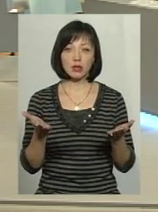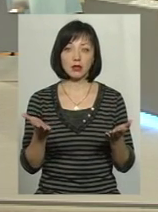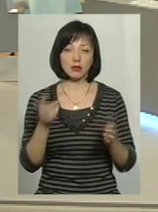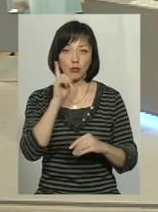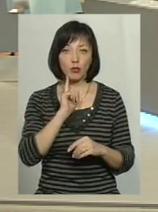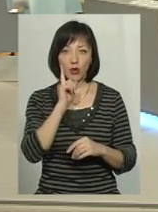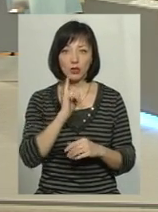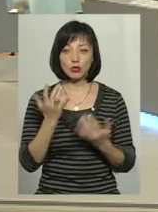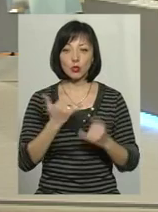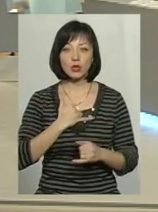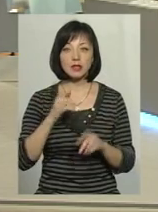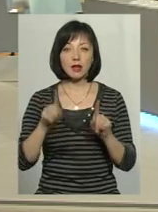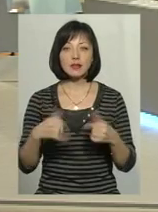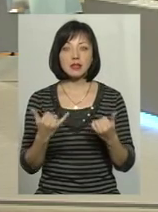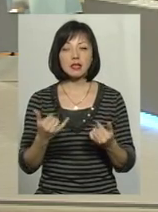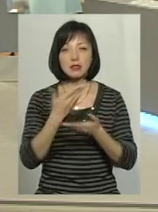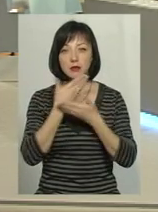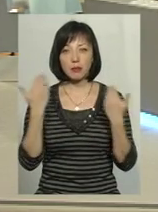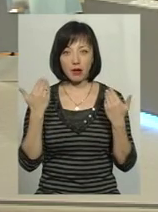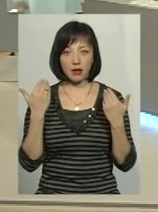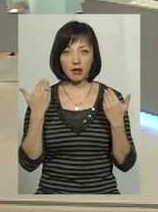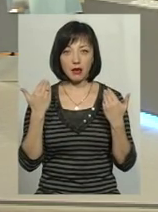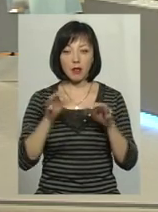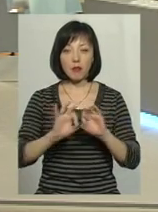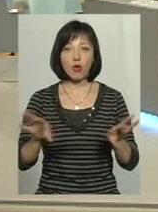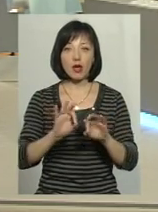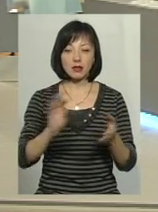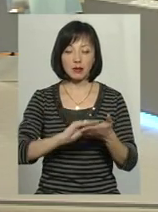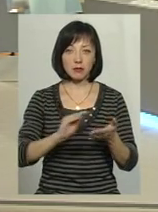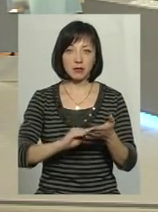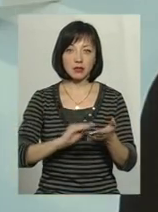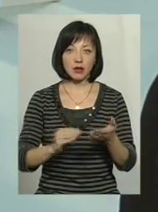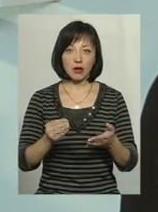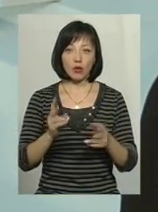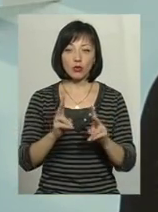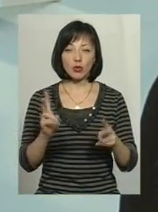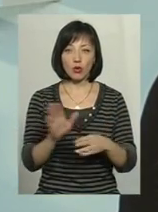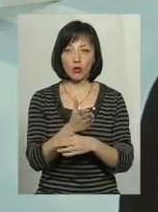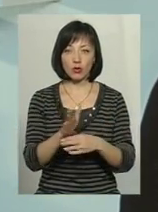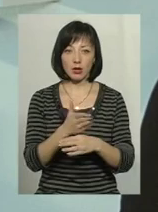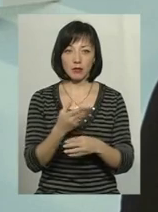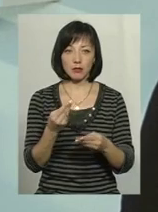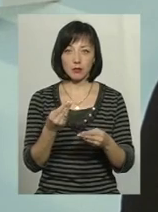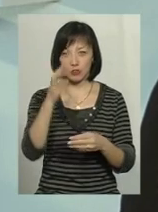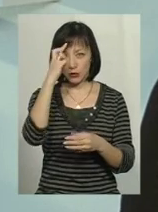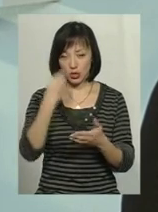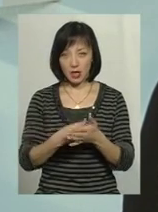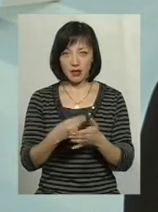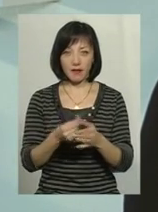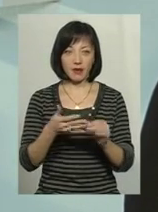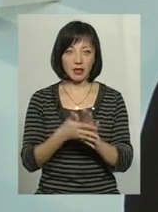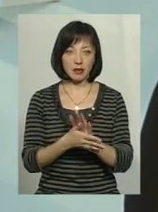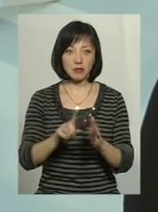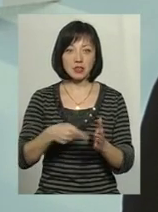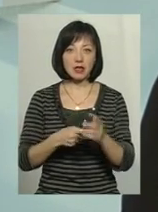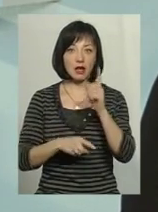поки, якщо в нас навіть зараз немає пояснювальних записок, розпорядників на бюджетні витрати в